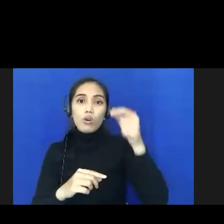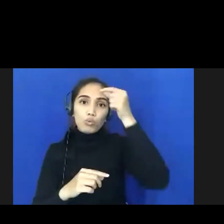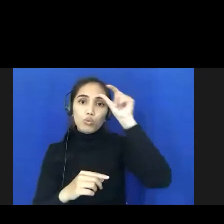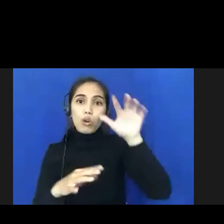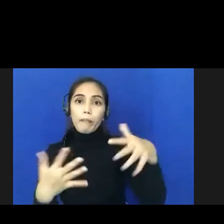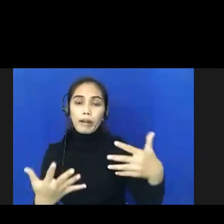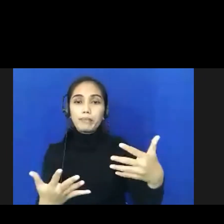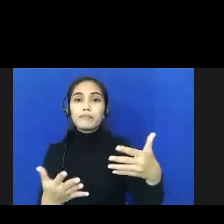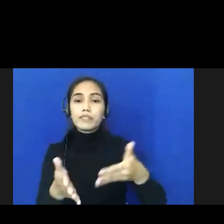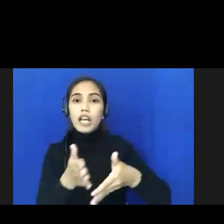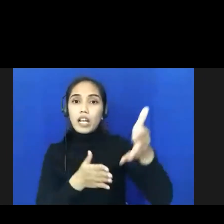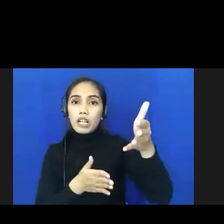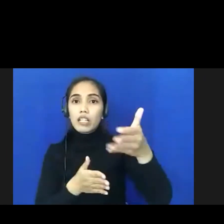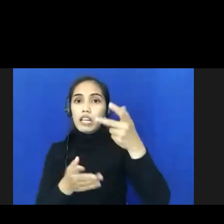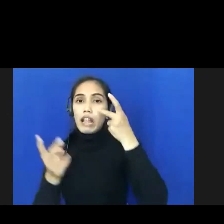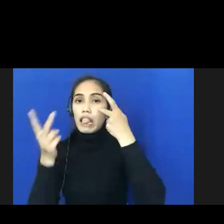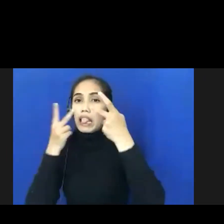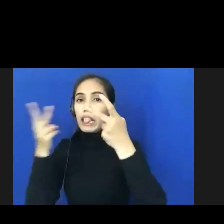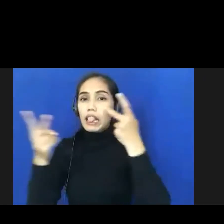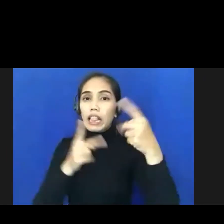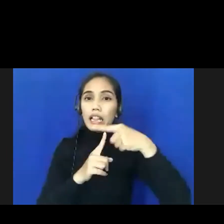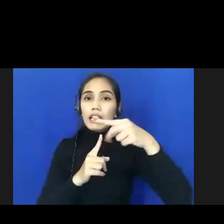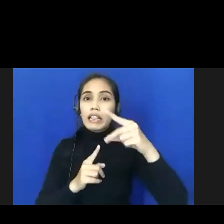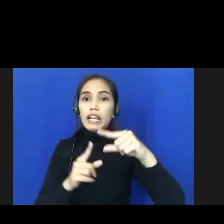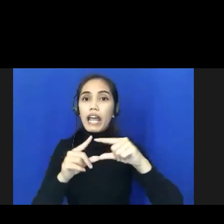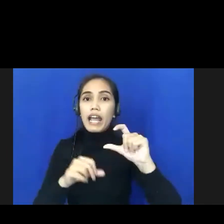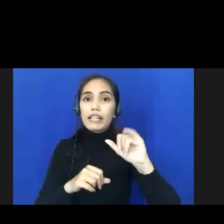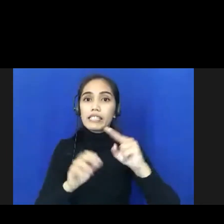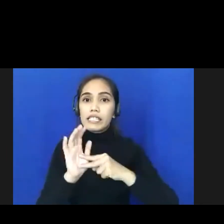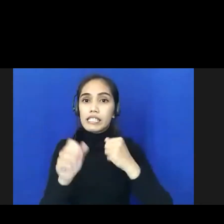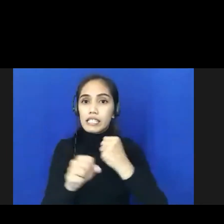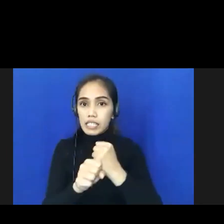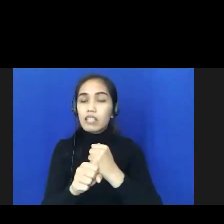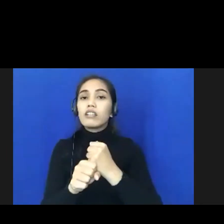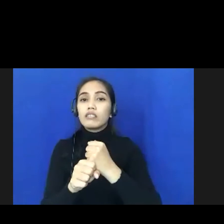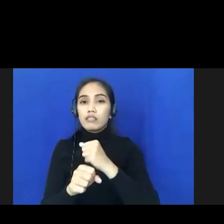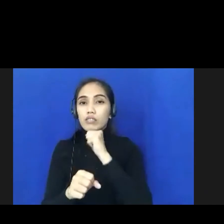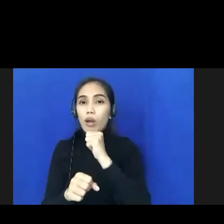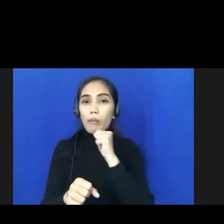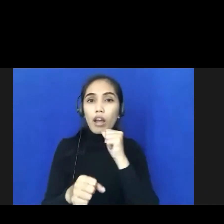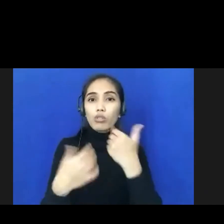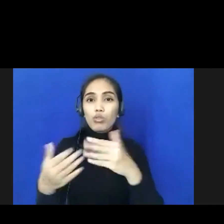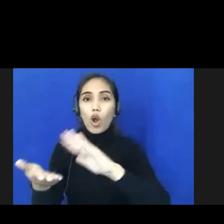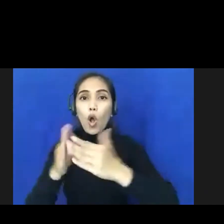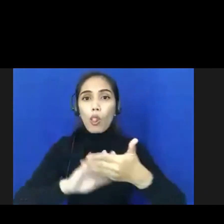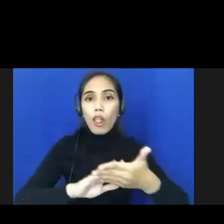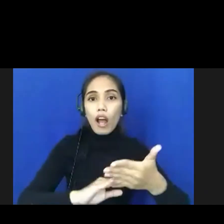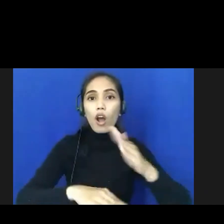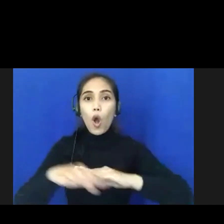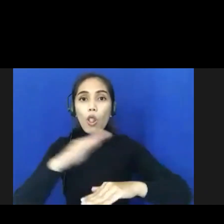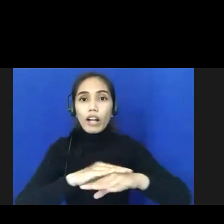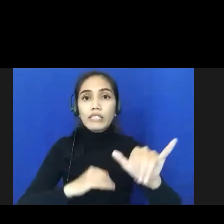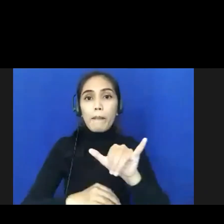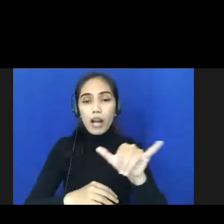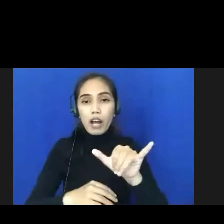tracing dan testing terhadap kontak rat, di mana seluruh